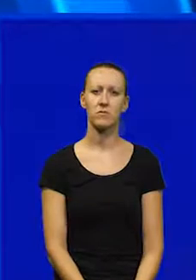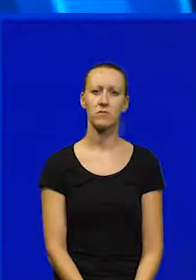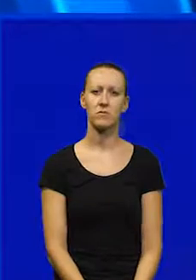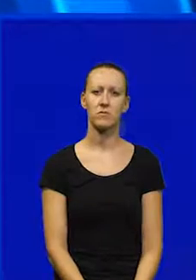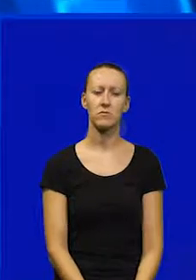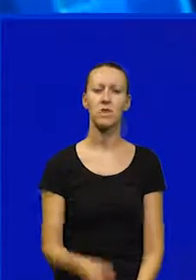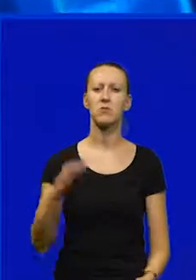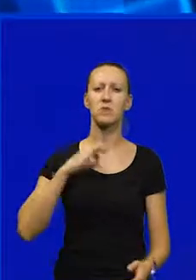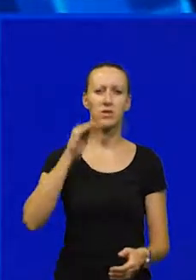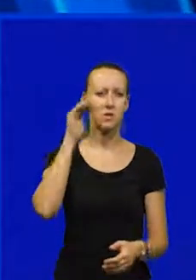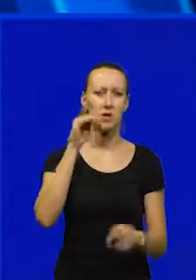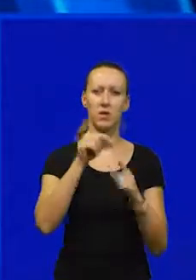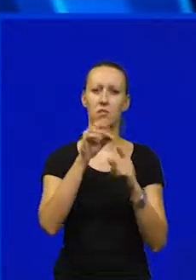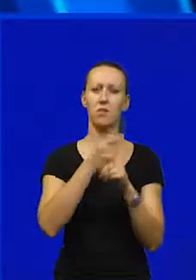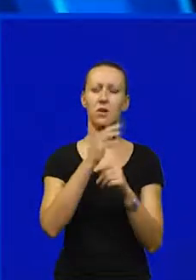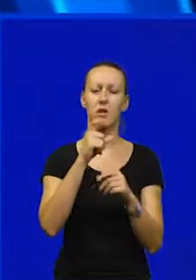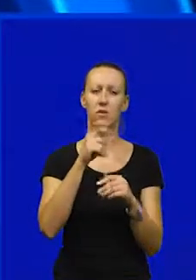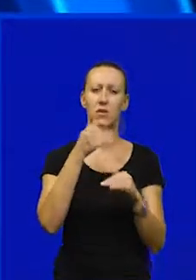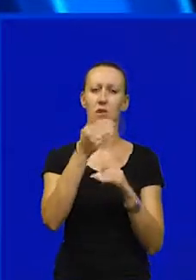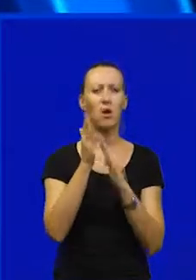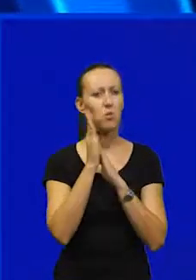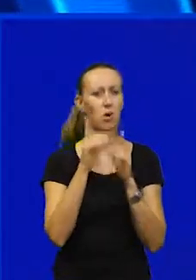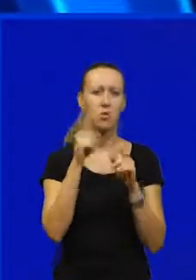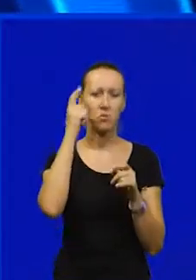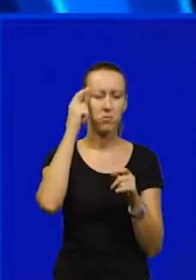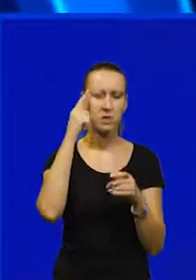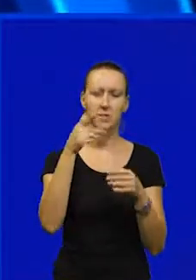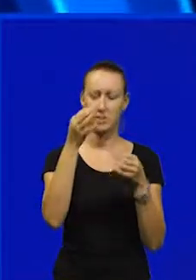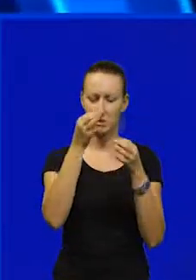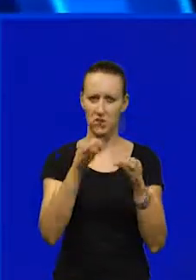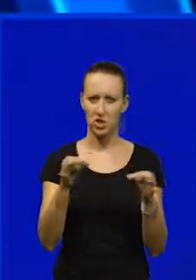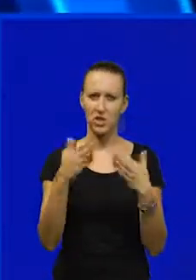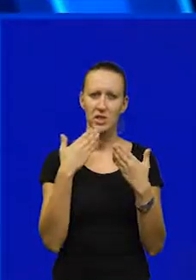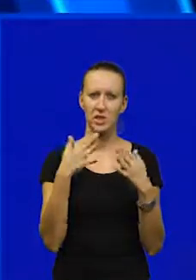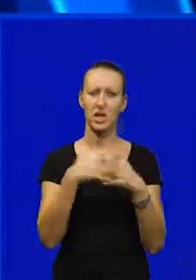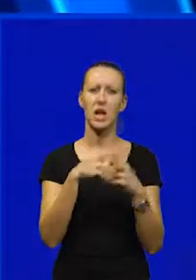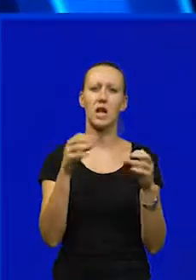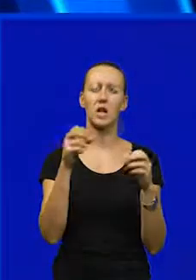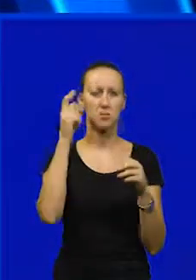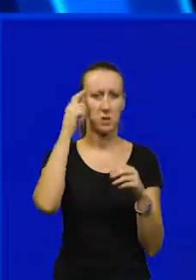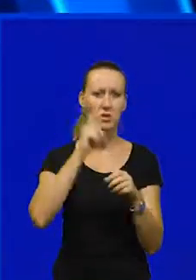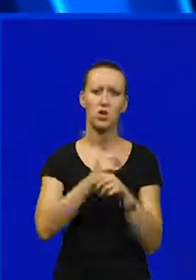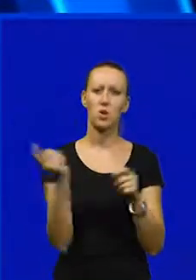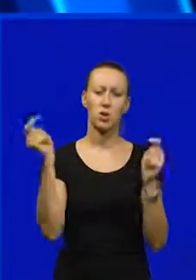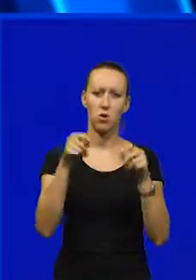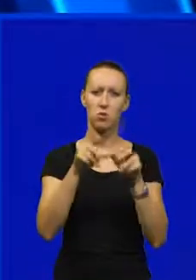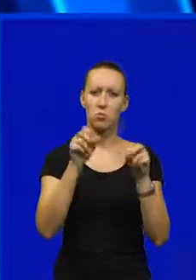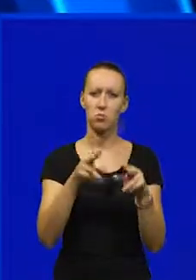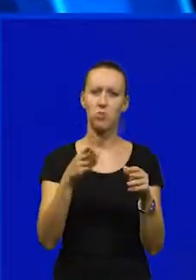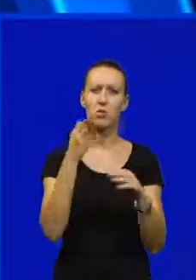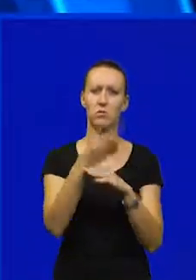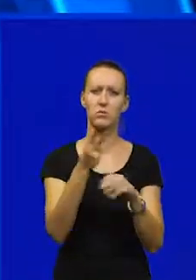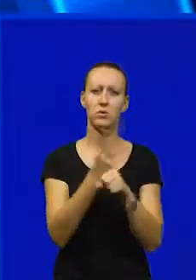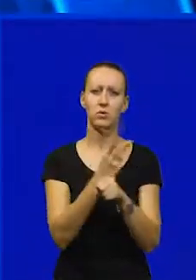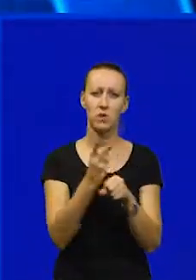Predsjednik vlade Andrej Plenković nakon boravka u Pazinu na svečanoj sjednici i grada Pazina odmah je po dolazsku pulu posjetio